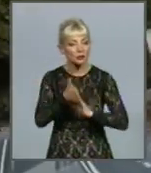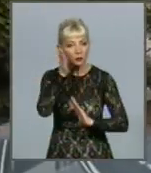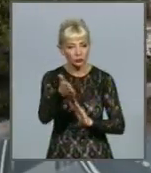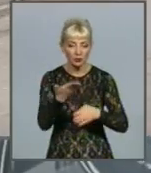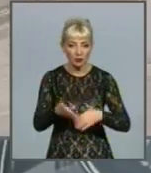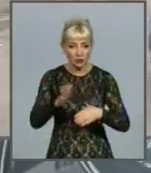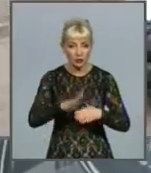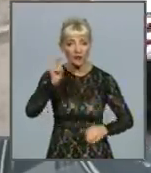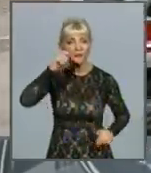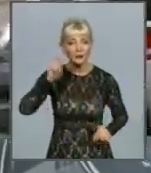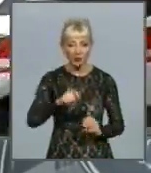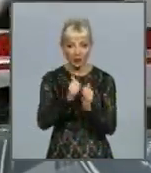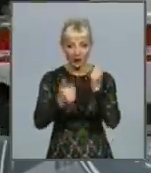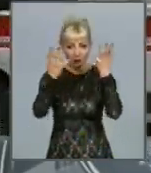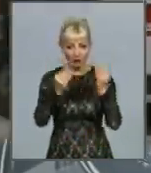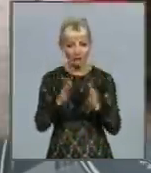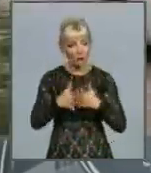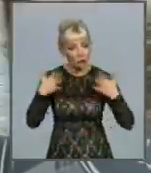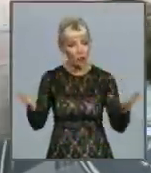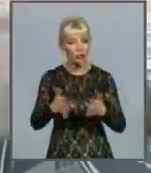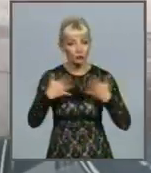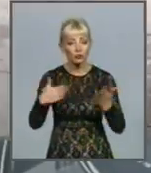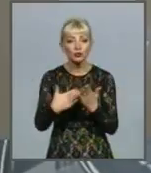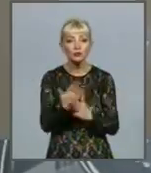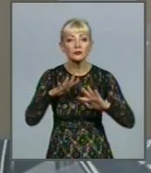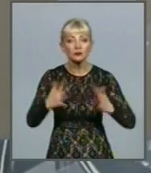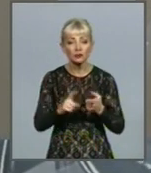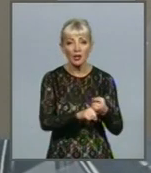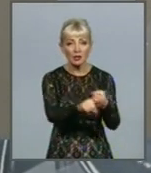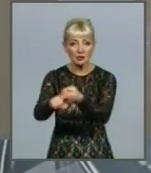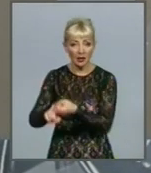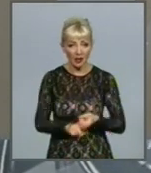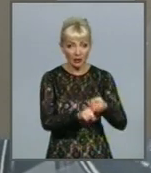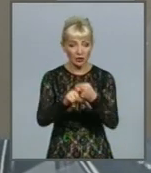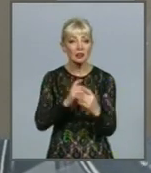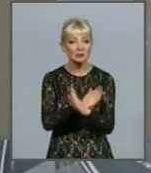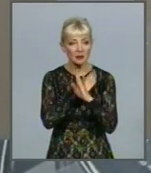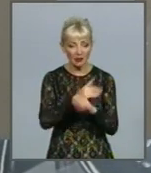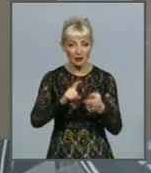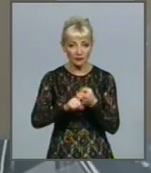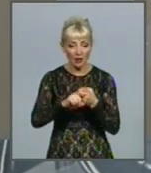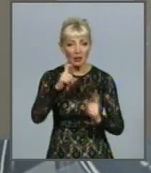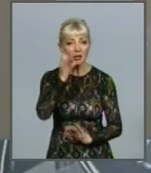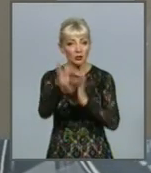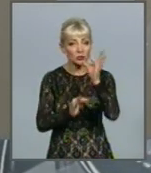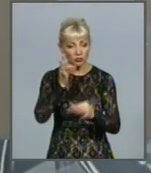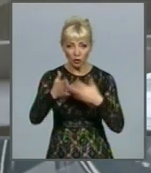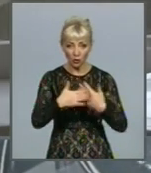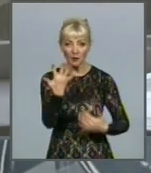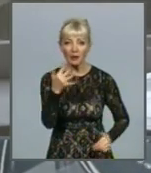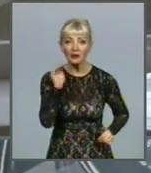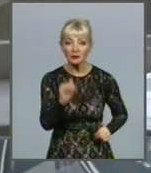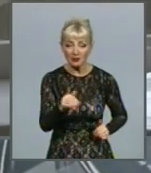складною. В Україні щодня все більше і більше нових випадків зараження смертельним вірусом. За добу, попри понад 5